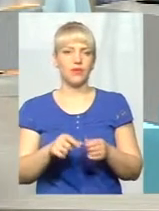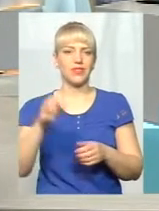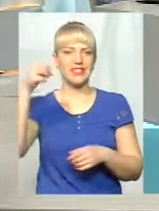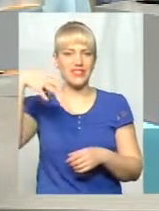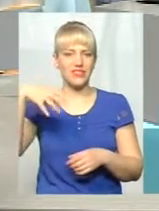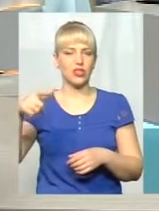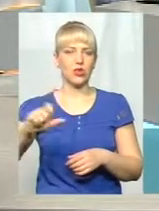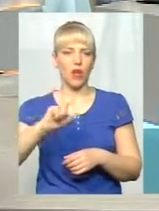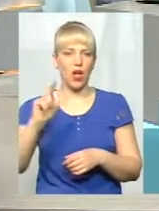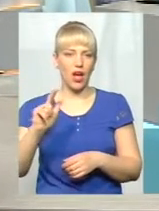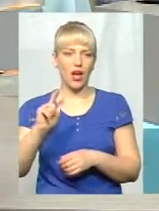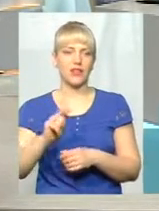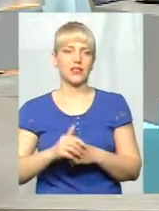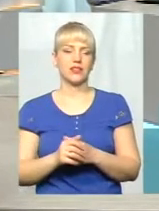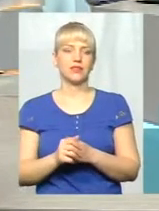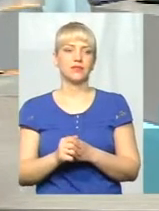газ,